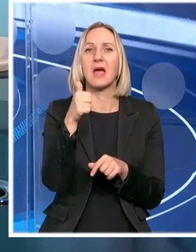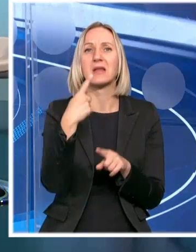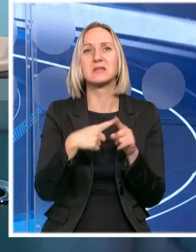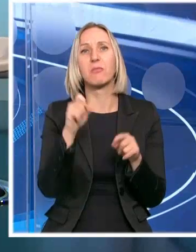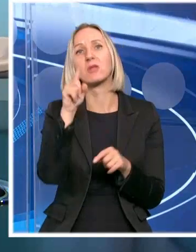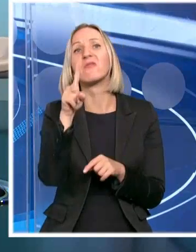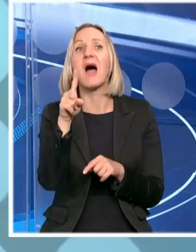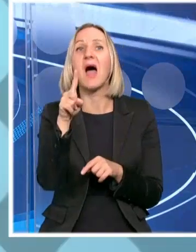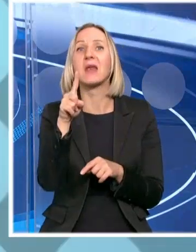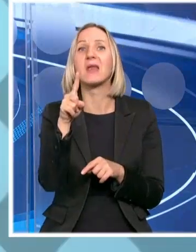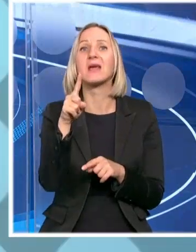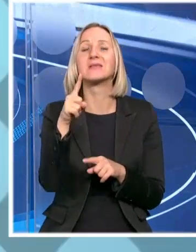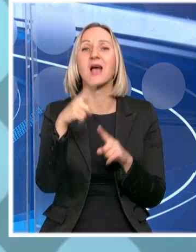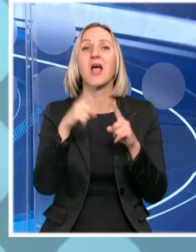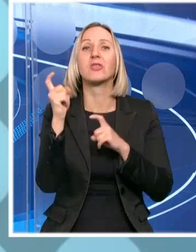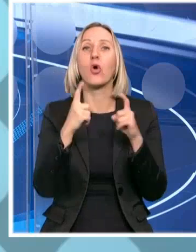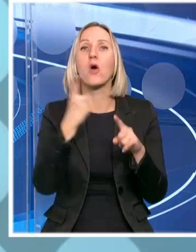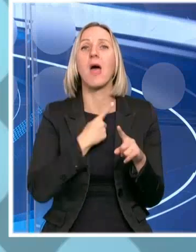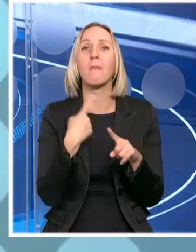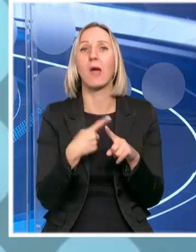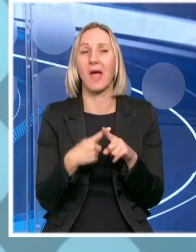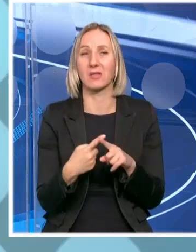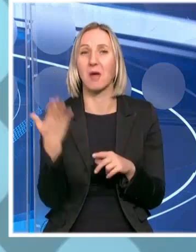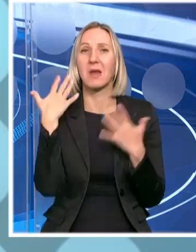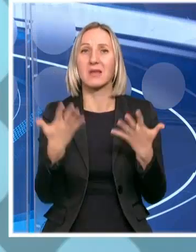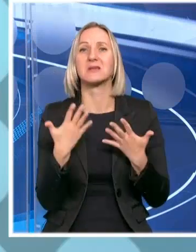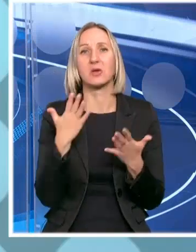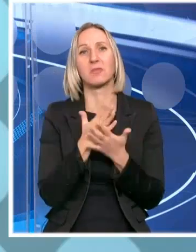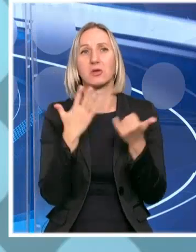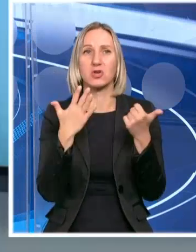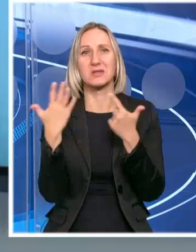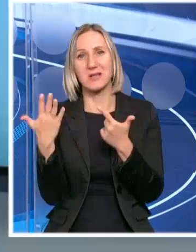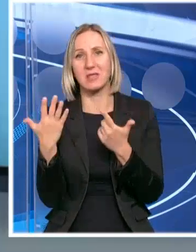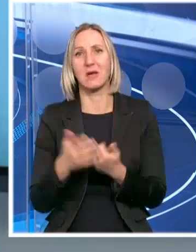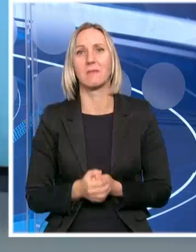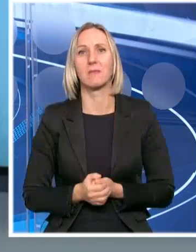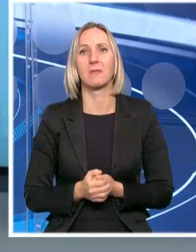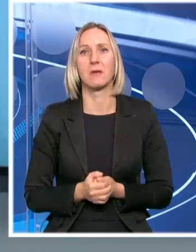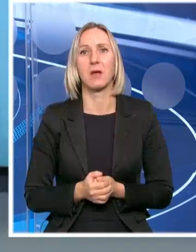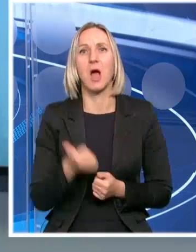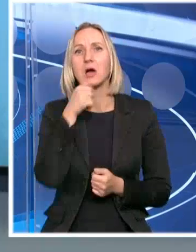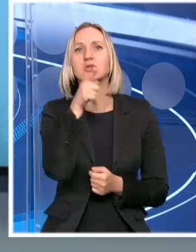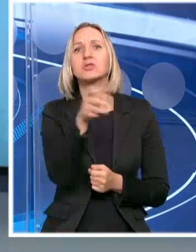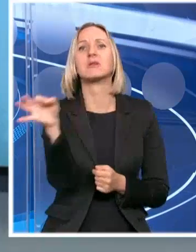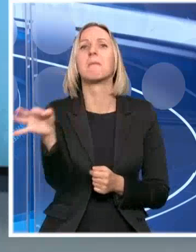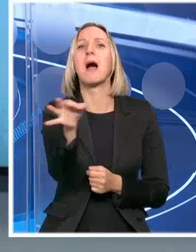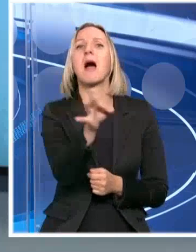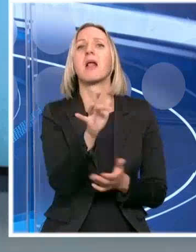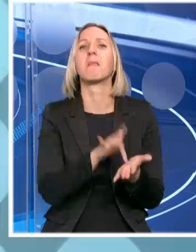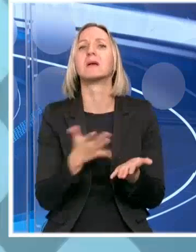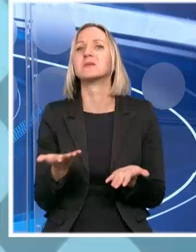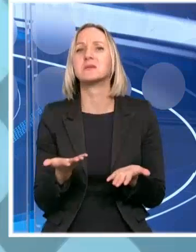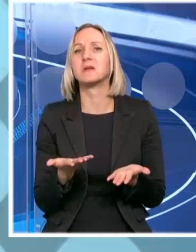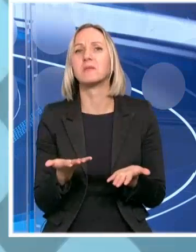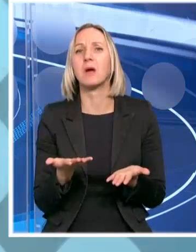kukuruza. A gledajte, mi smo da pre deset godina po hektaru imali 6-7 tona prinosa. A šta ćete sa tim mikrolokacijama? Tu